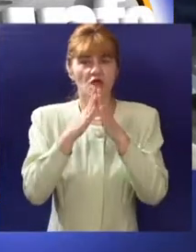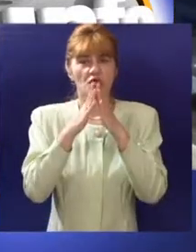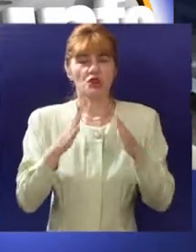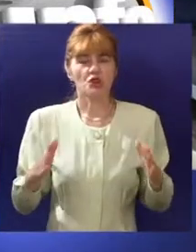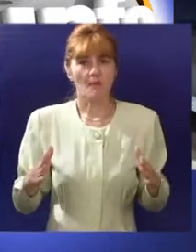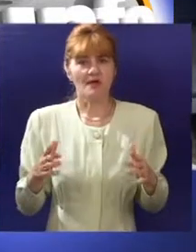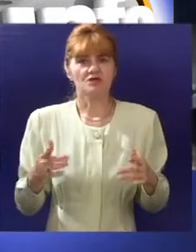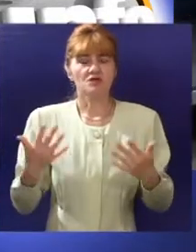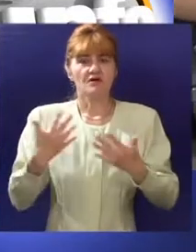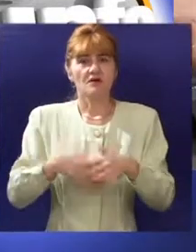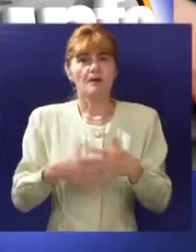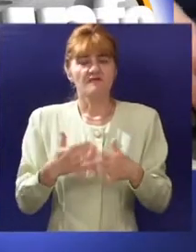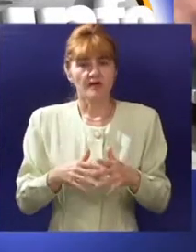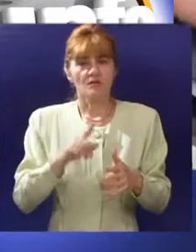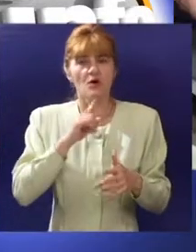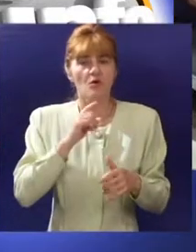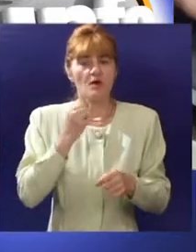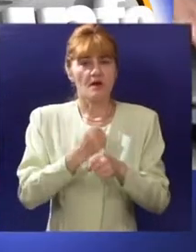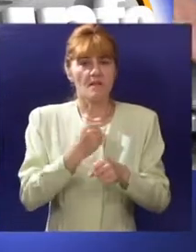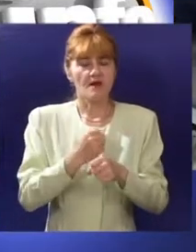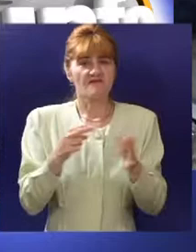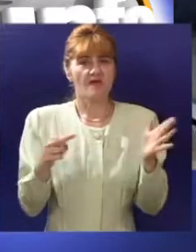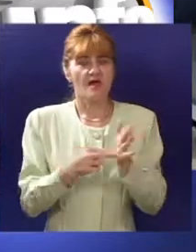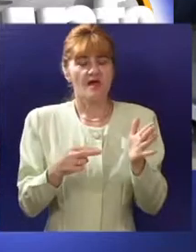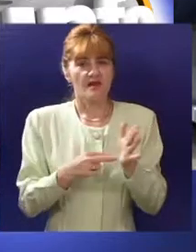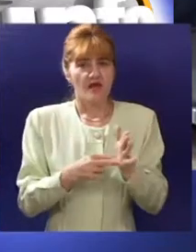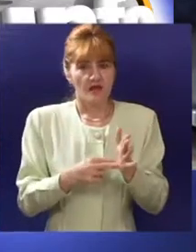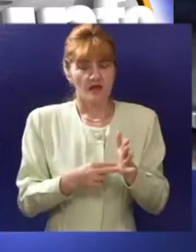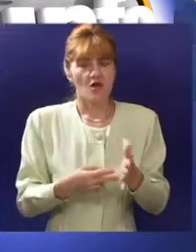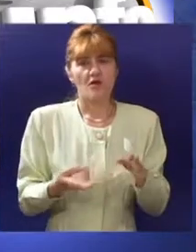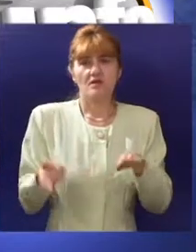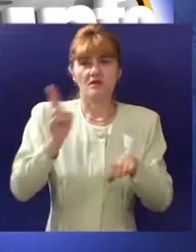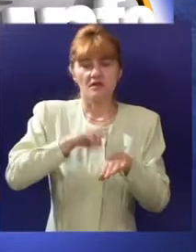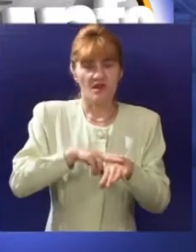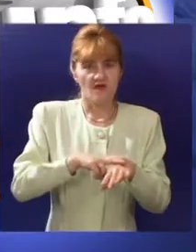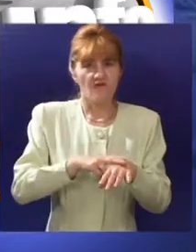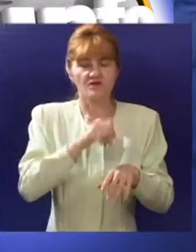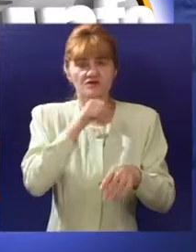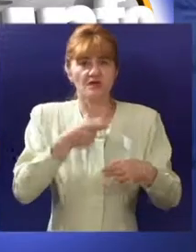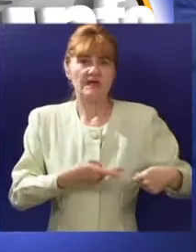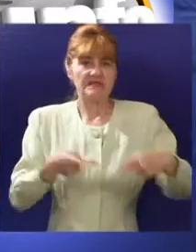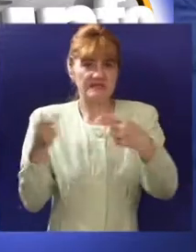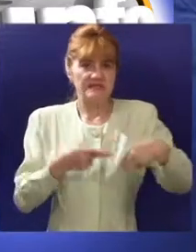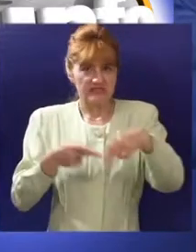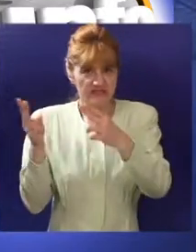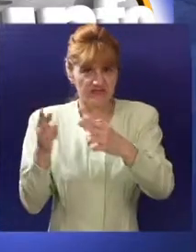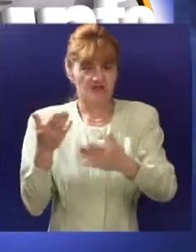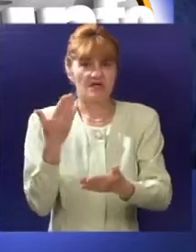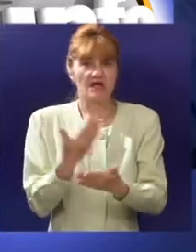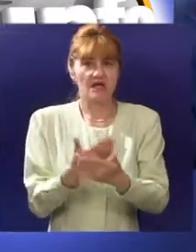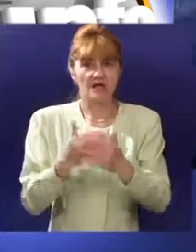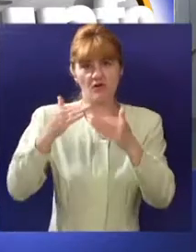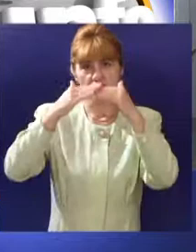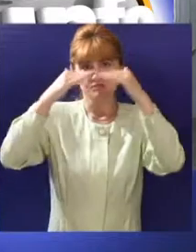domaćeg proizvođača uređaja koji se primenjuju u oblasti obnovljivih izvora energije. Najveći deo proizvodnje namenjen je izvozu,